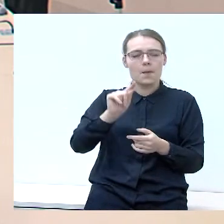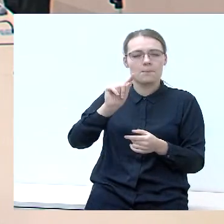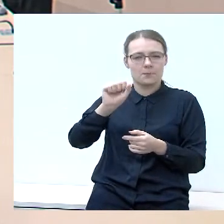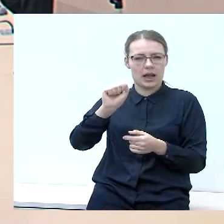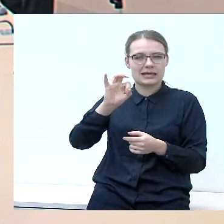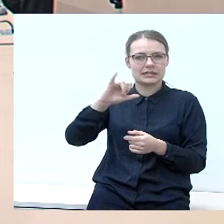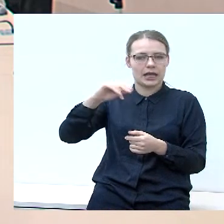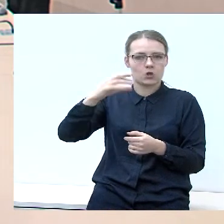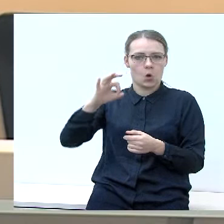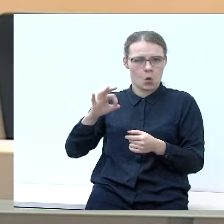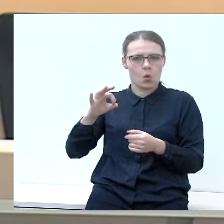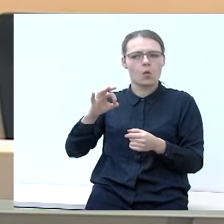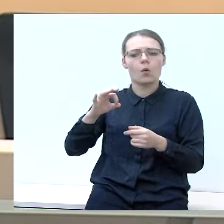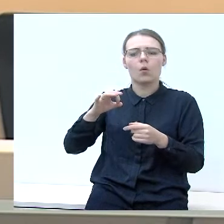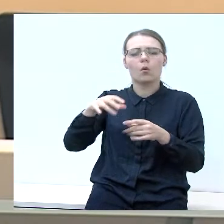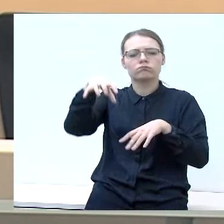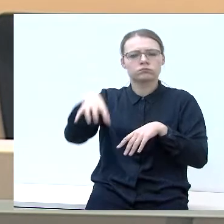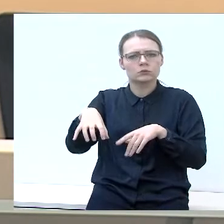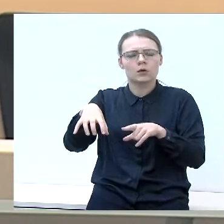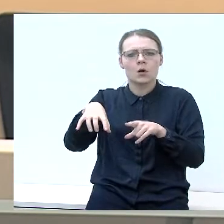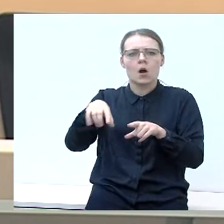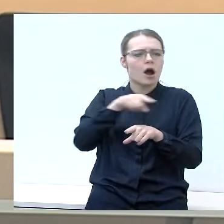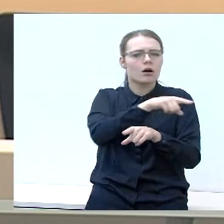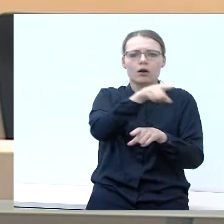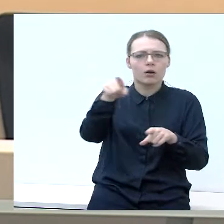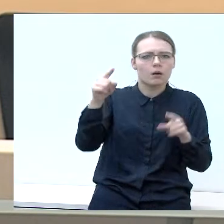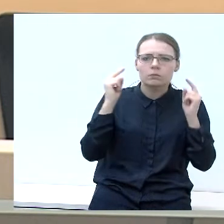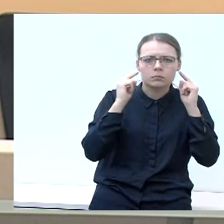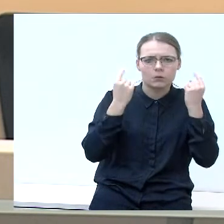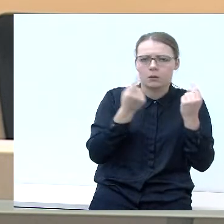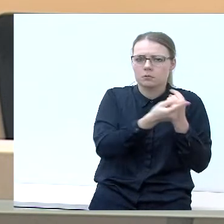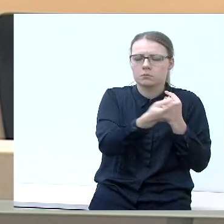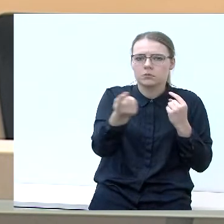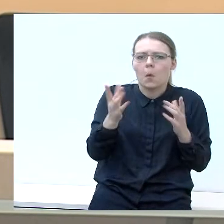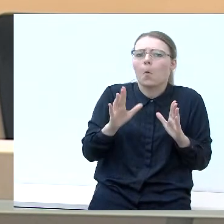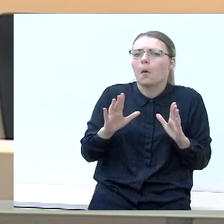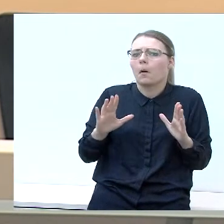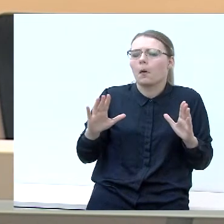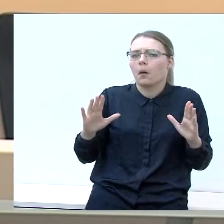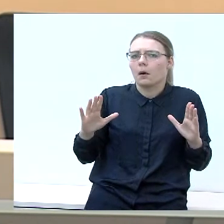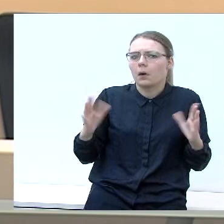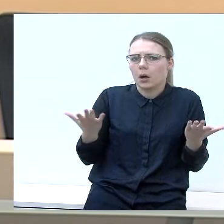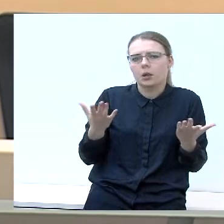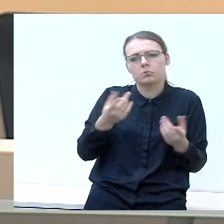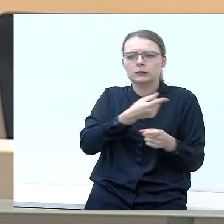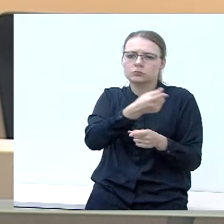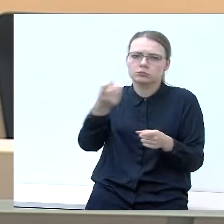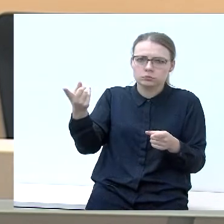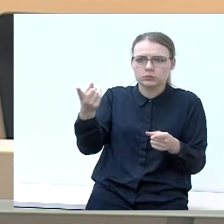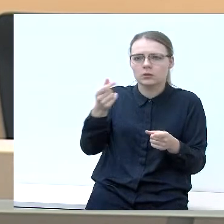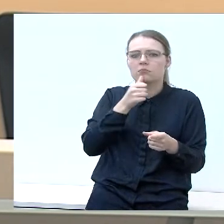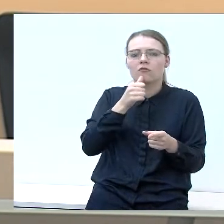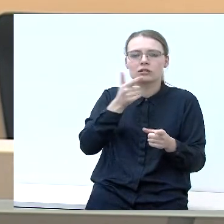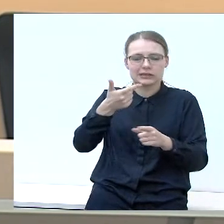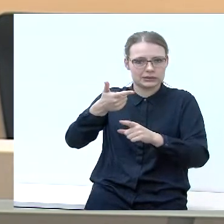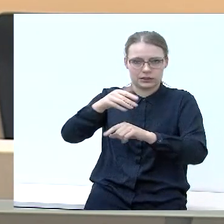Negirdėjau neiš vienos partijos, kaip jūs išnaudojate tą galimybę, neturint